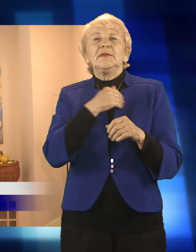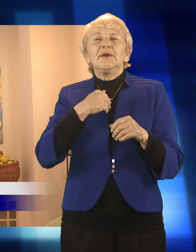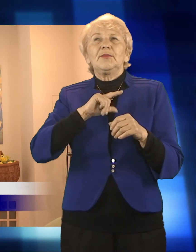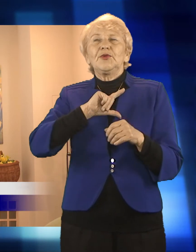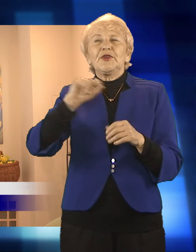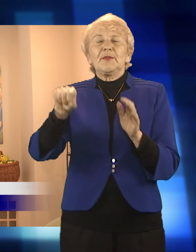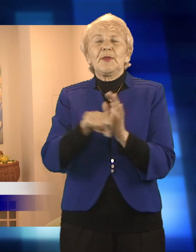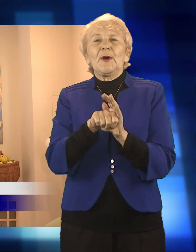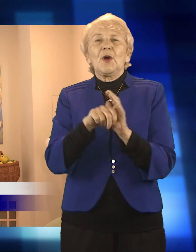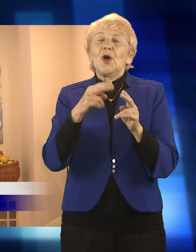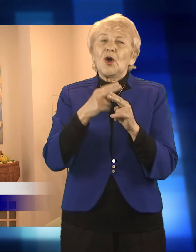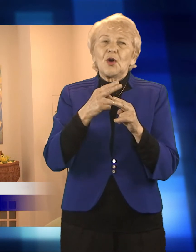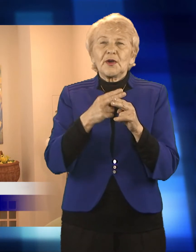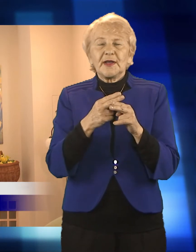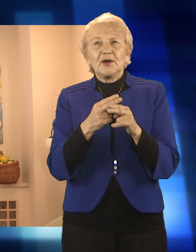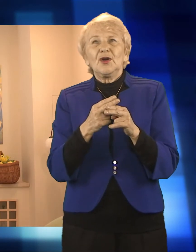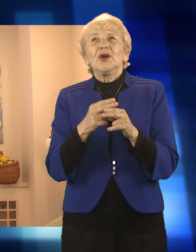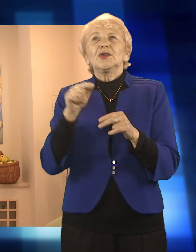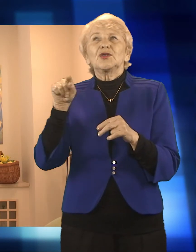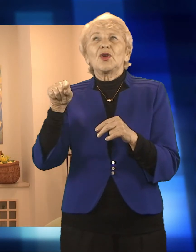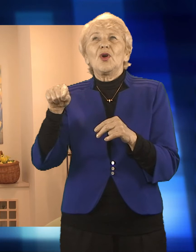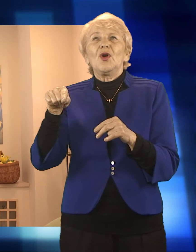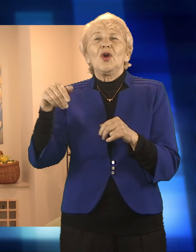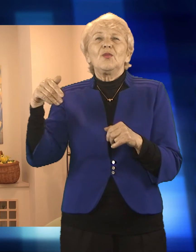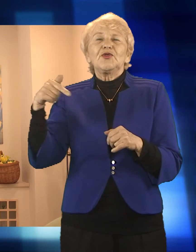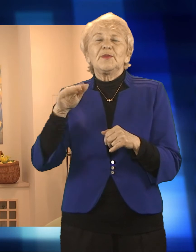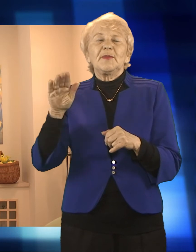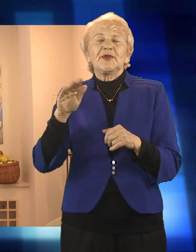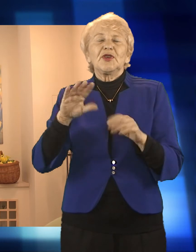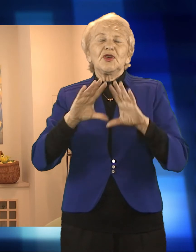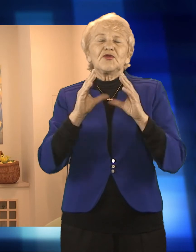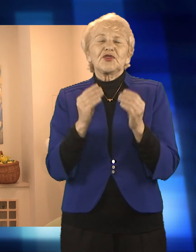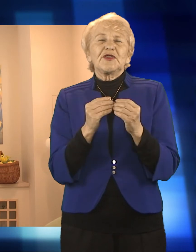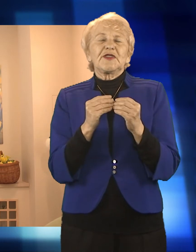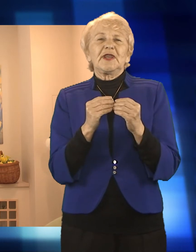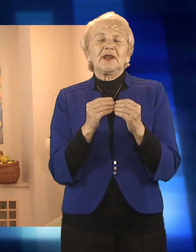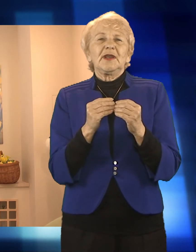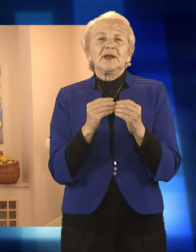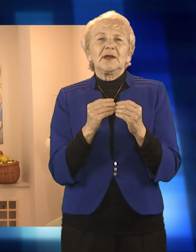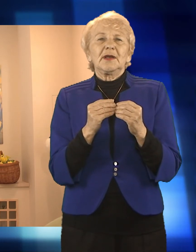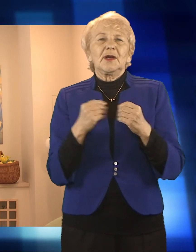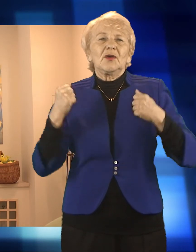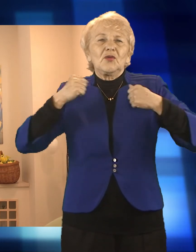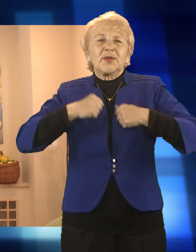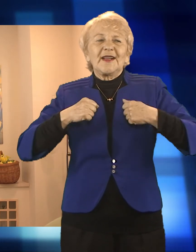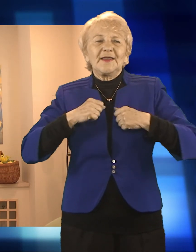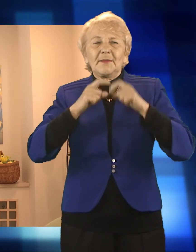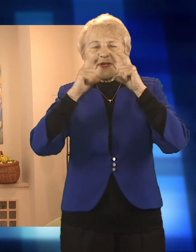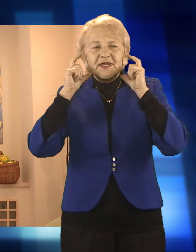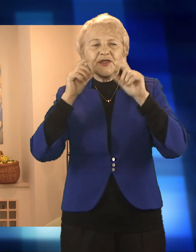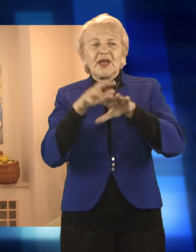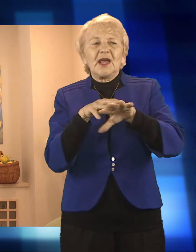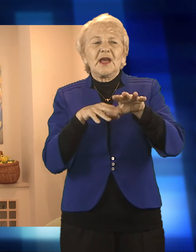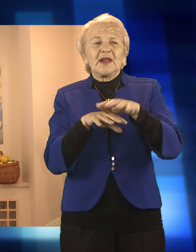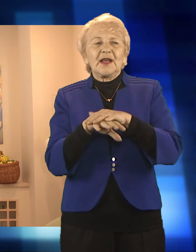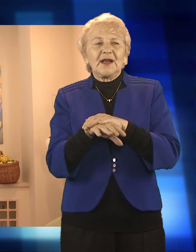ochrony osobistej. Dla naszych pacjentów też nie jest łatwo, ponieważ odgórnie są te wizyty, powiedziałabym, ograniczone,